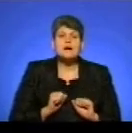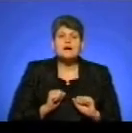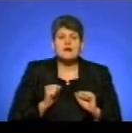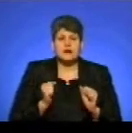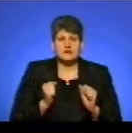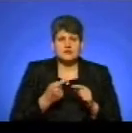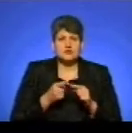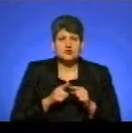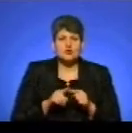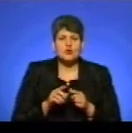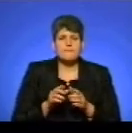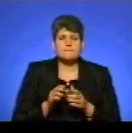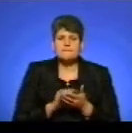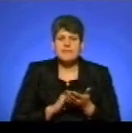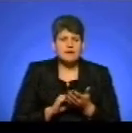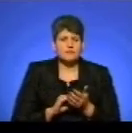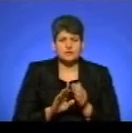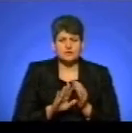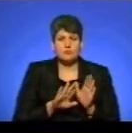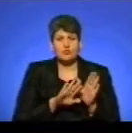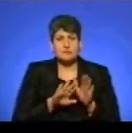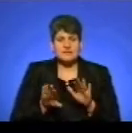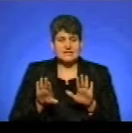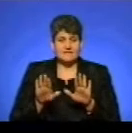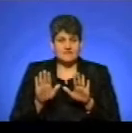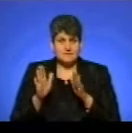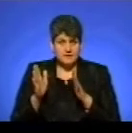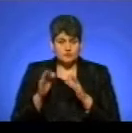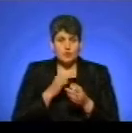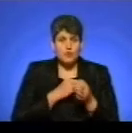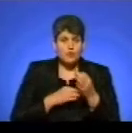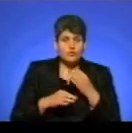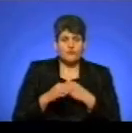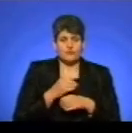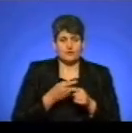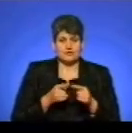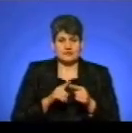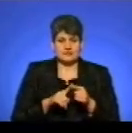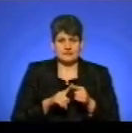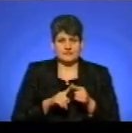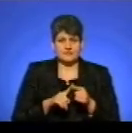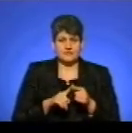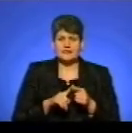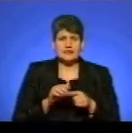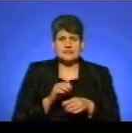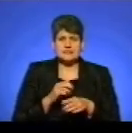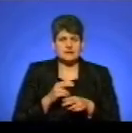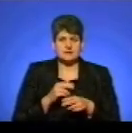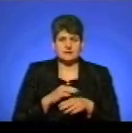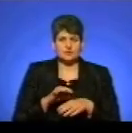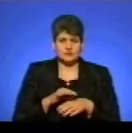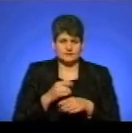більше не робити, або вони після випадку обговорюються, ну, як, не за саме насильство, так, але вони